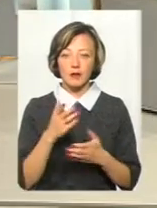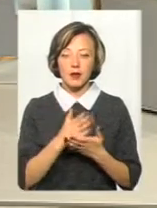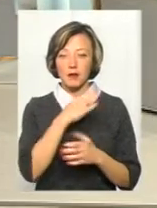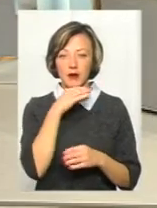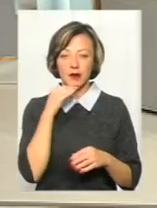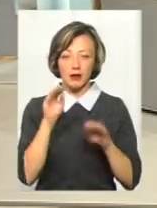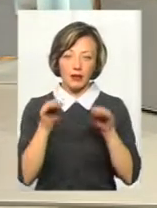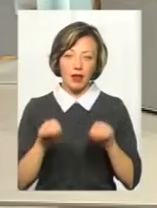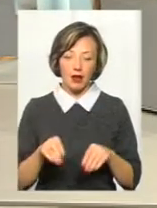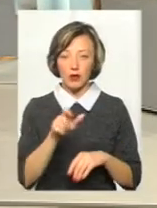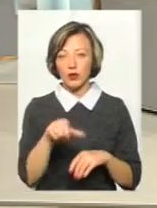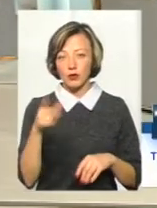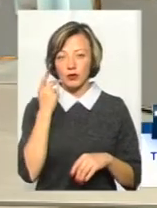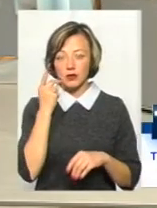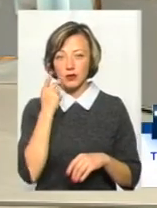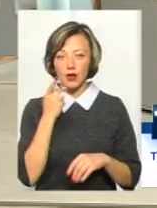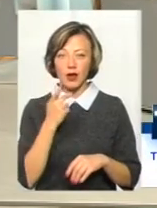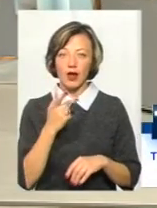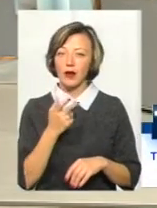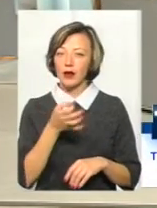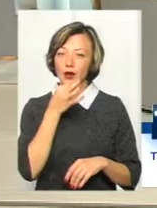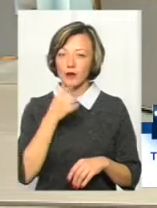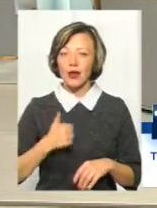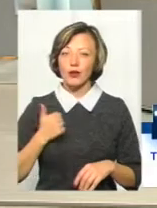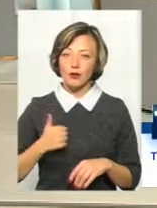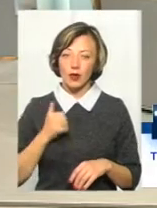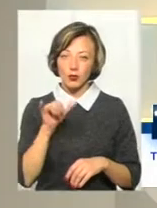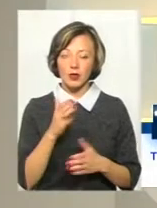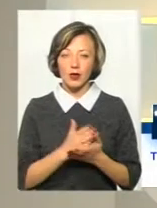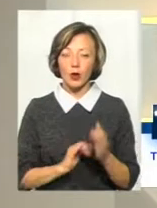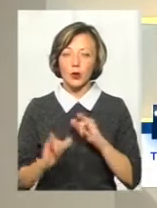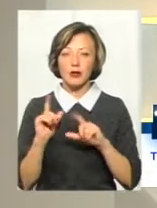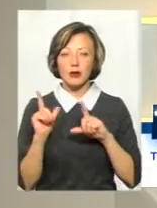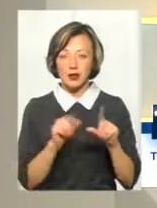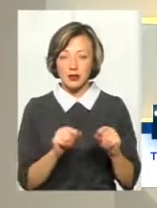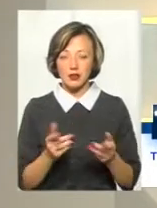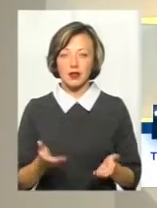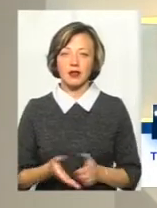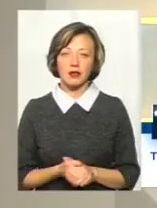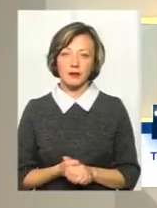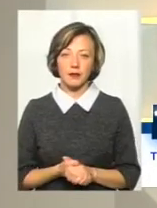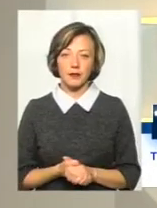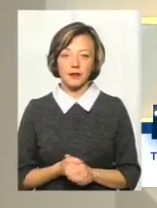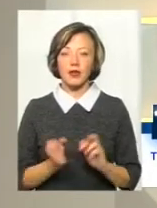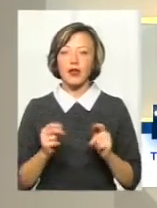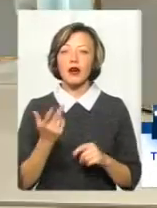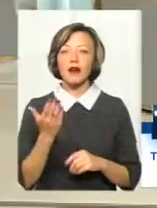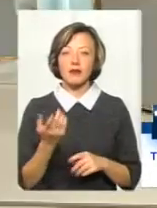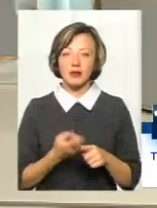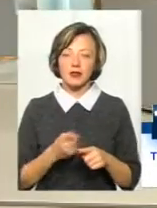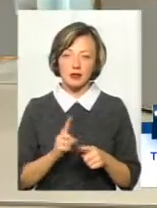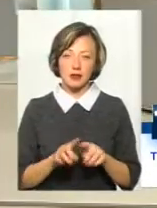багато даних, і люди, зазвичай, люблять хизуватися тим, що в них є, куди вони їздили. Тобто, якісь такі, як ви це